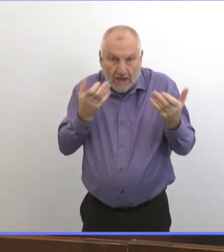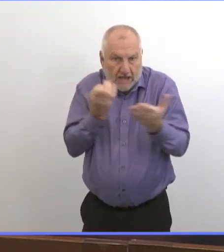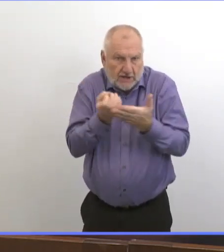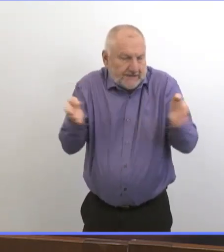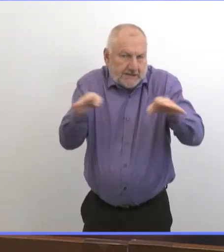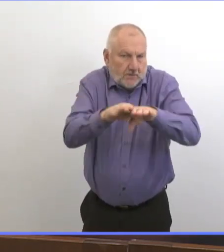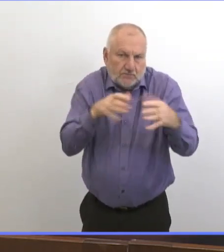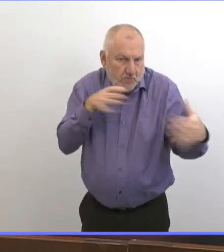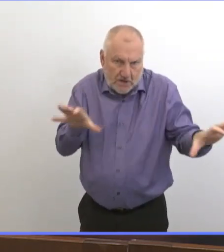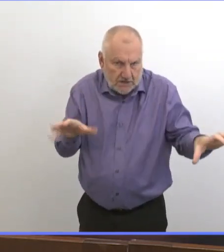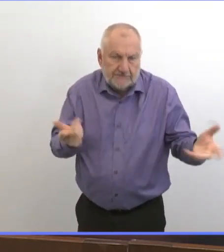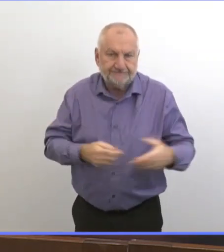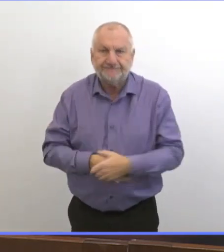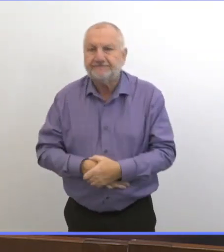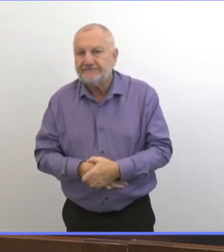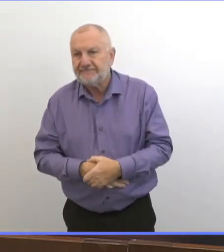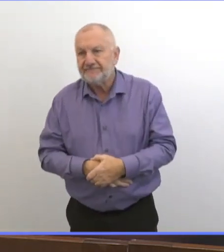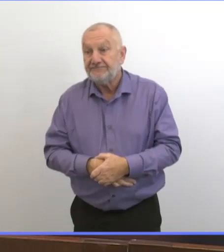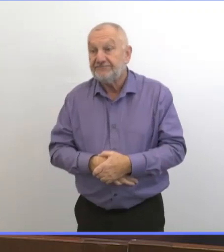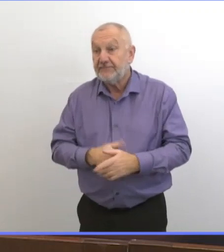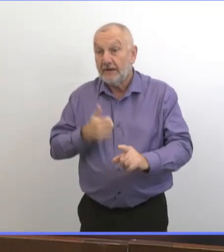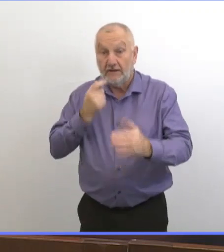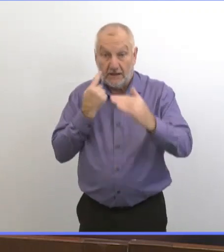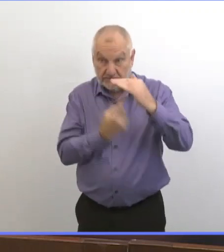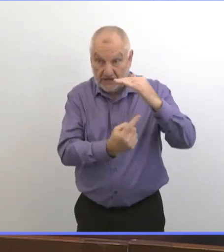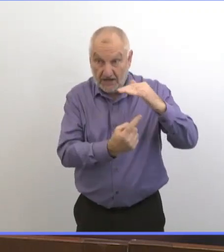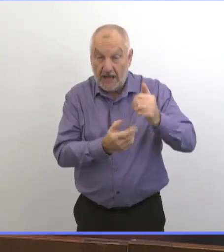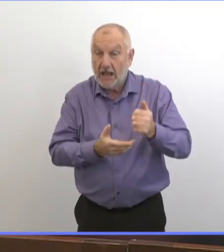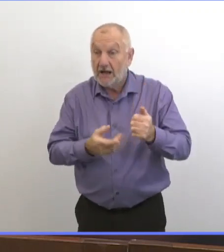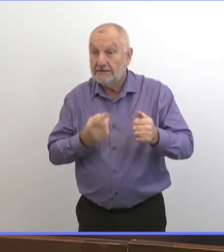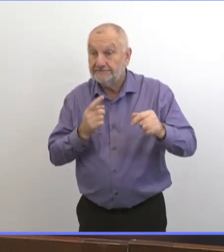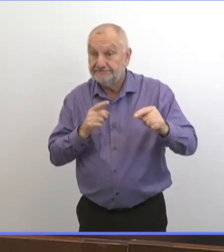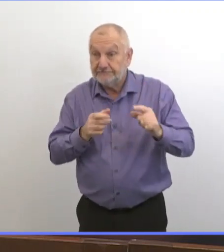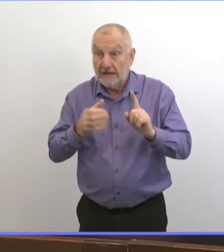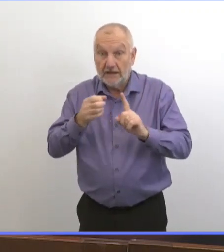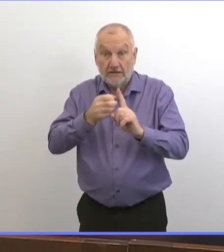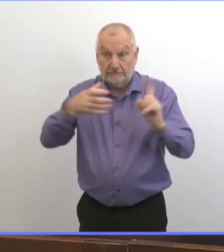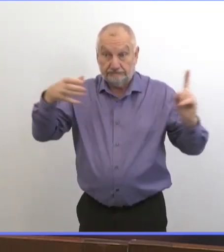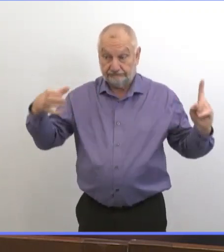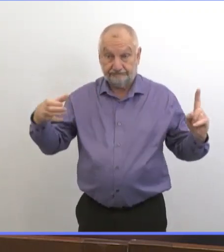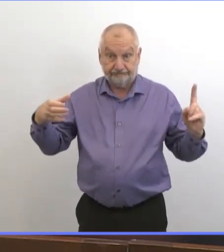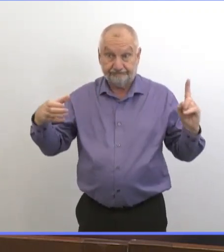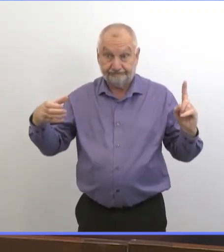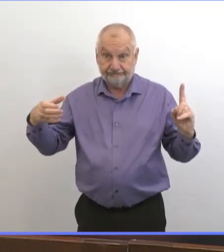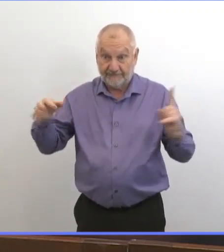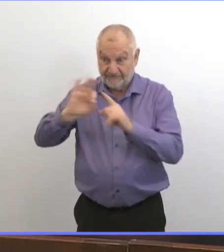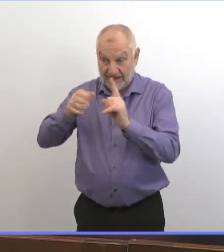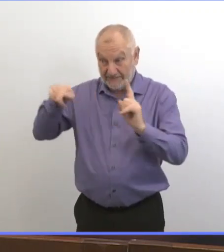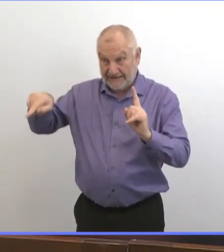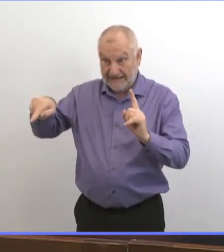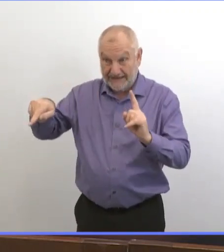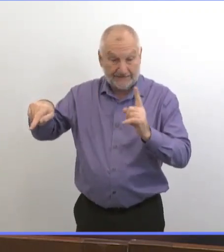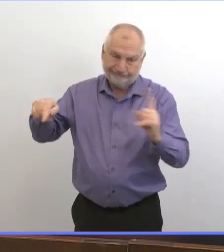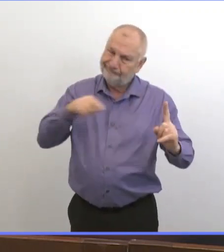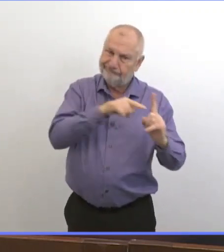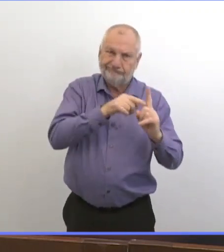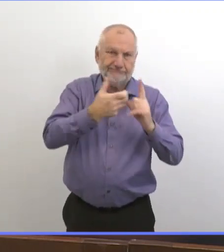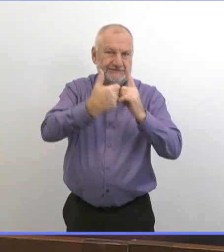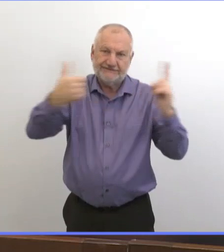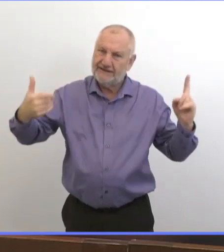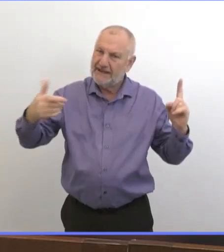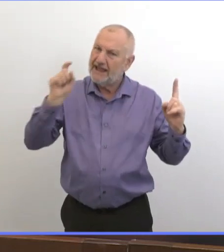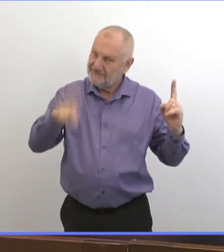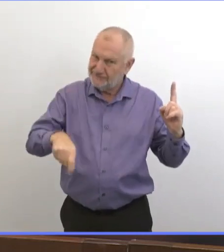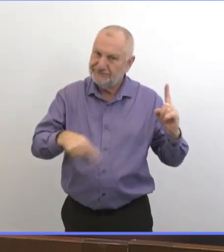Donc l'auto-isolement, ça veut dire de tout le monde, s'isoler de tout le monde. Les personnes qui s'auto-isolent et qui